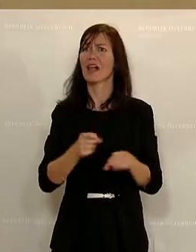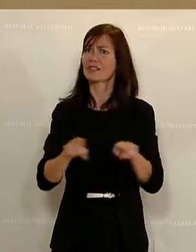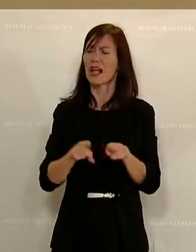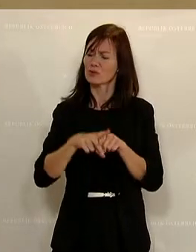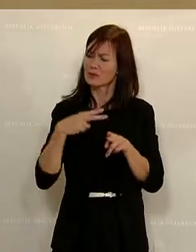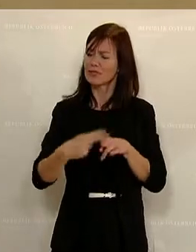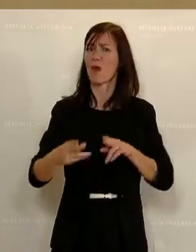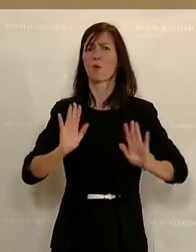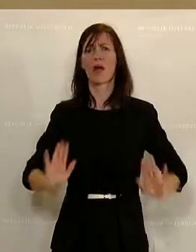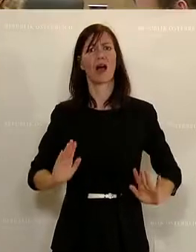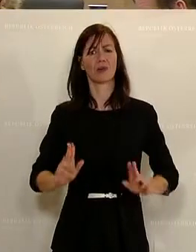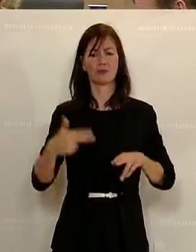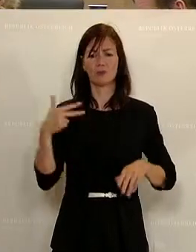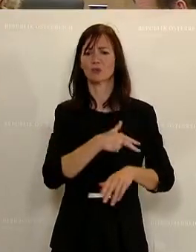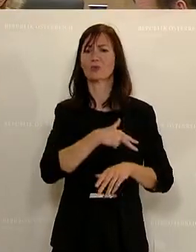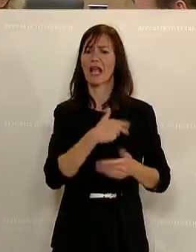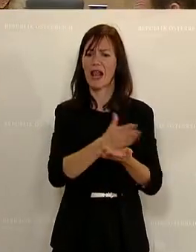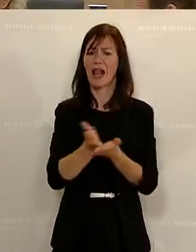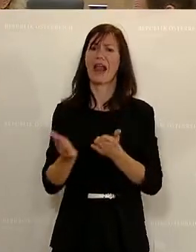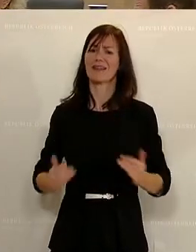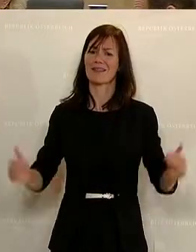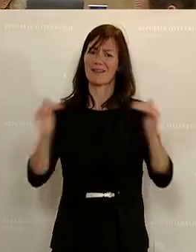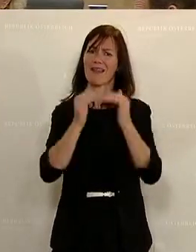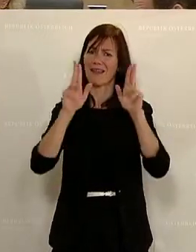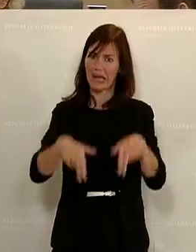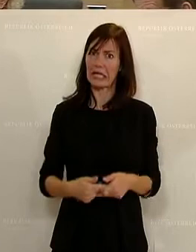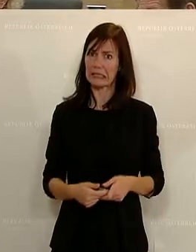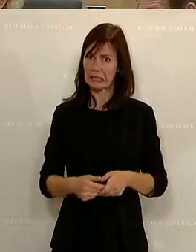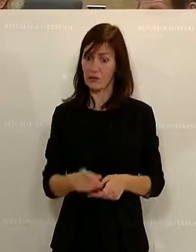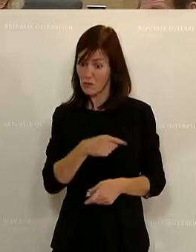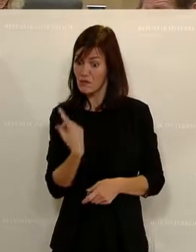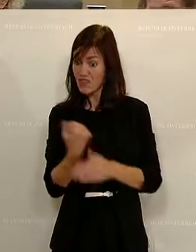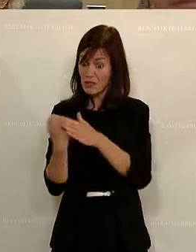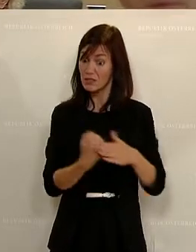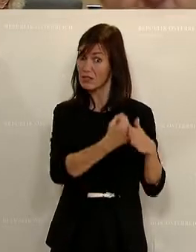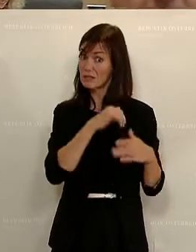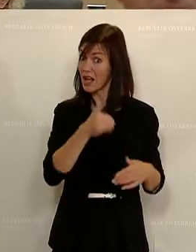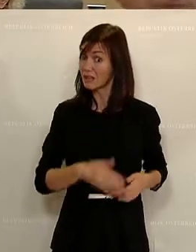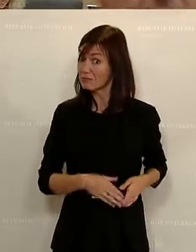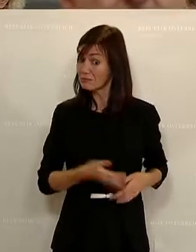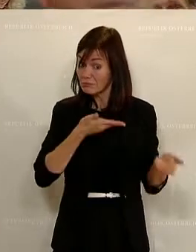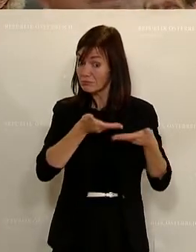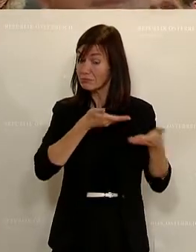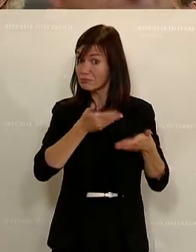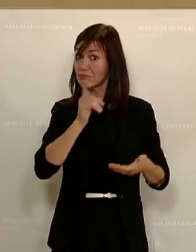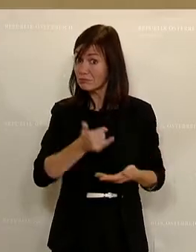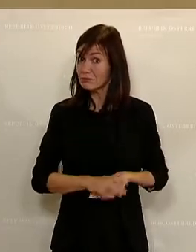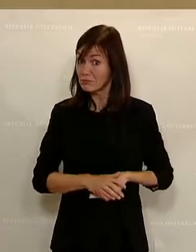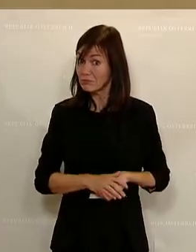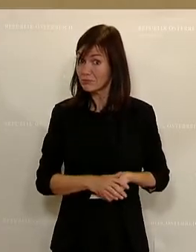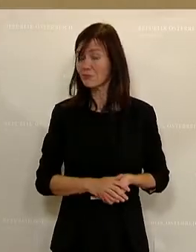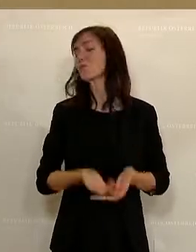Wir wollen das sozial gerecht und wir stehen zu diesen Zielen und wir verhandeln es. Und wenn wir jetzt hier heute